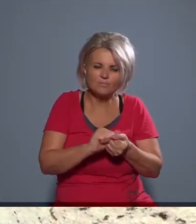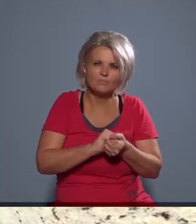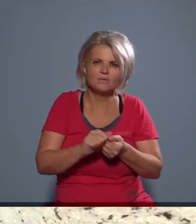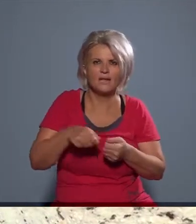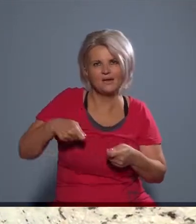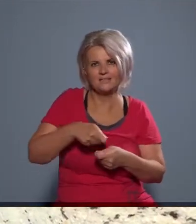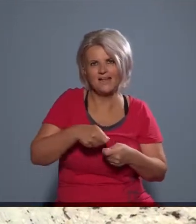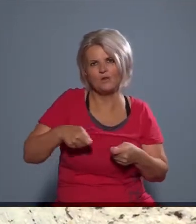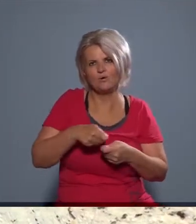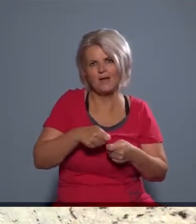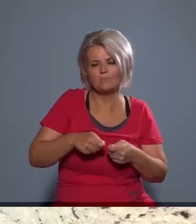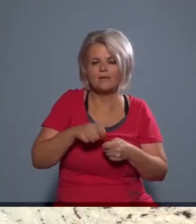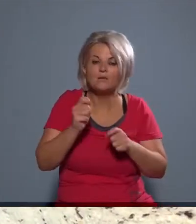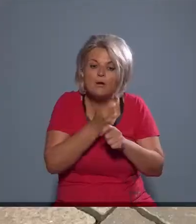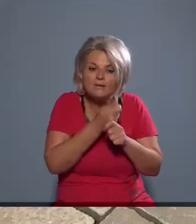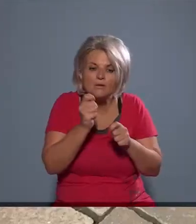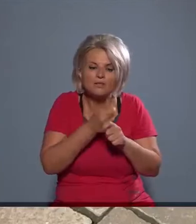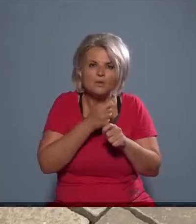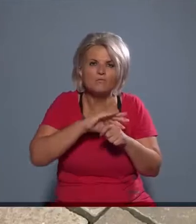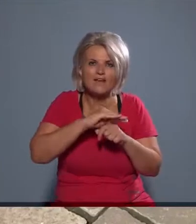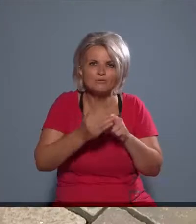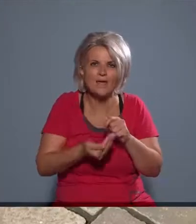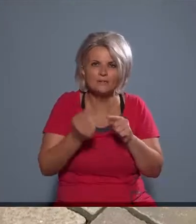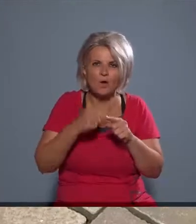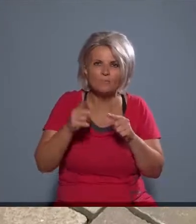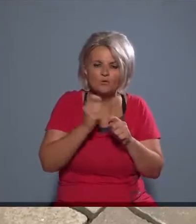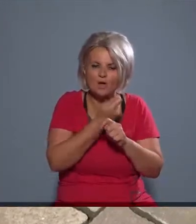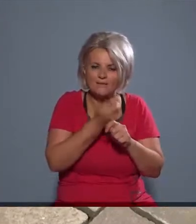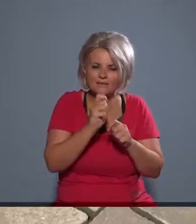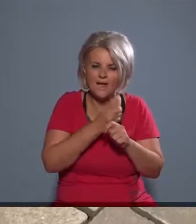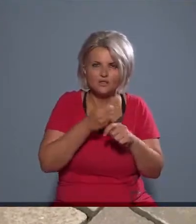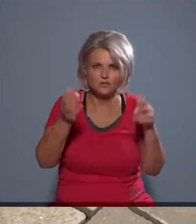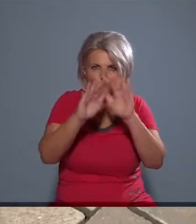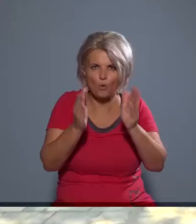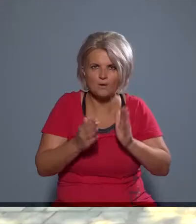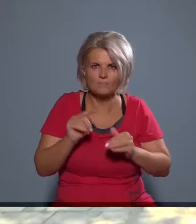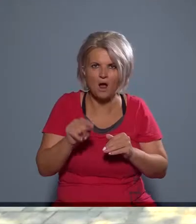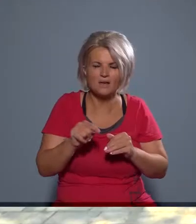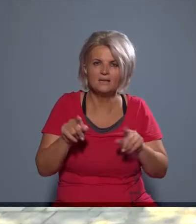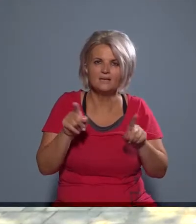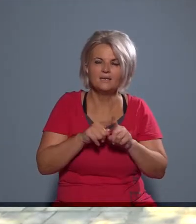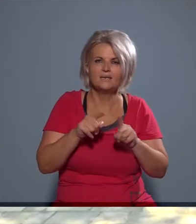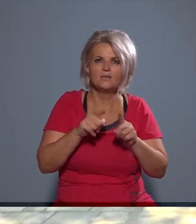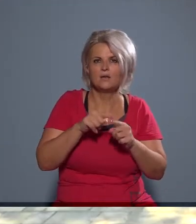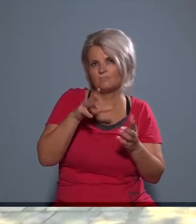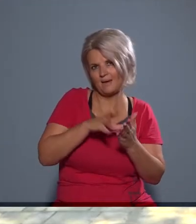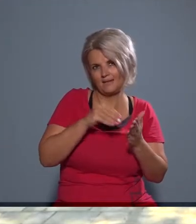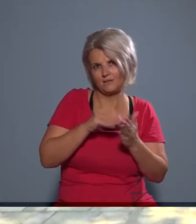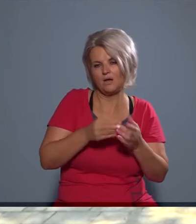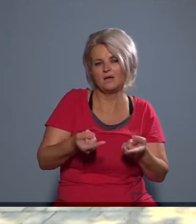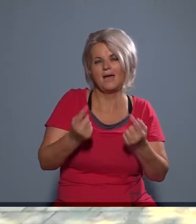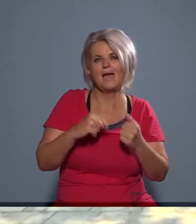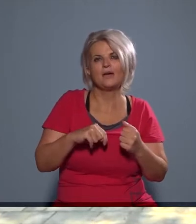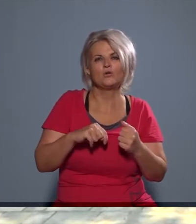csiszoló papírral, reszelővel, még finomítom a felületét, a formáját, és akkor így készül el a maket,